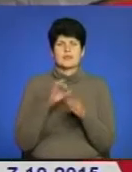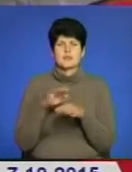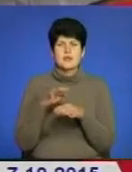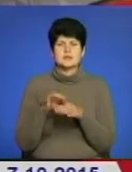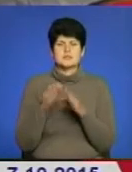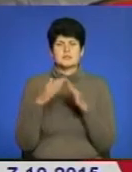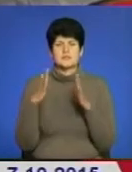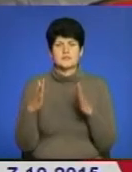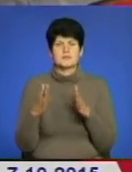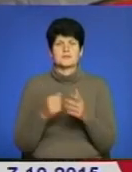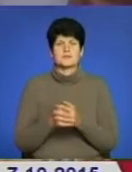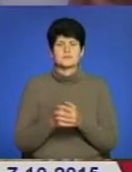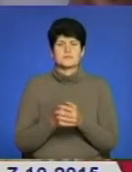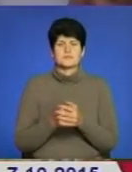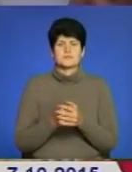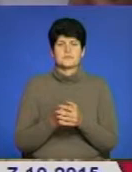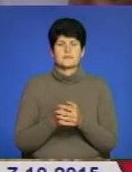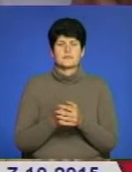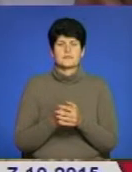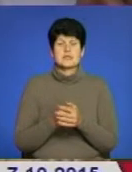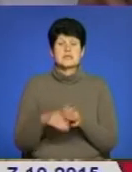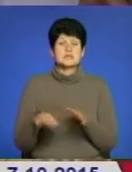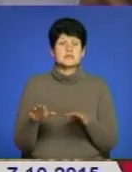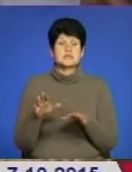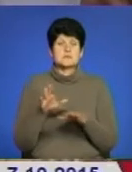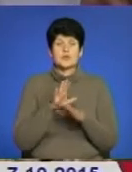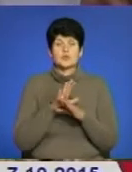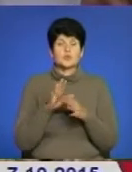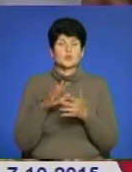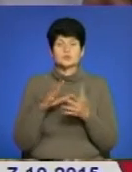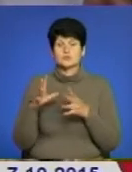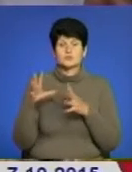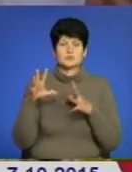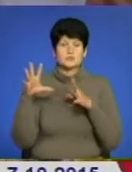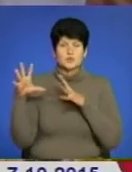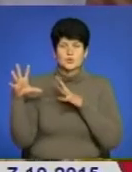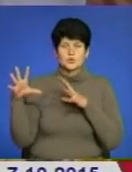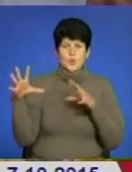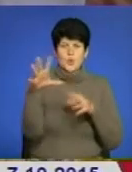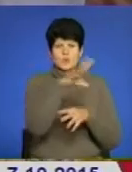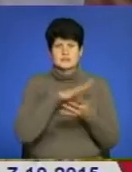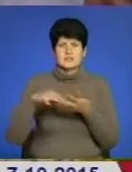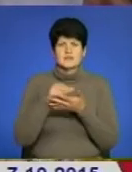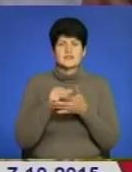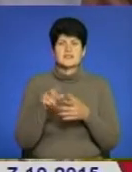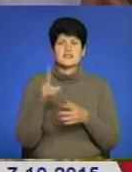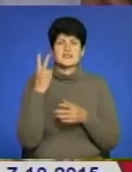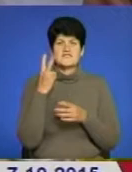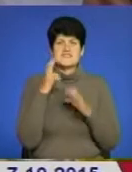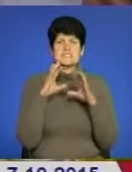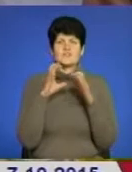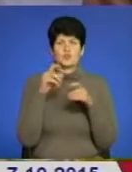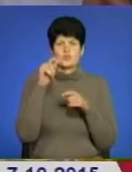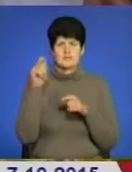історик Дем'ян Чернець. Смертноносним смерчем пропотилося по нашій землі дві світові війни,